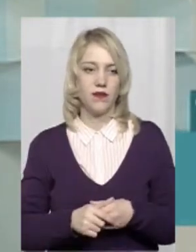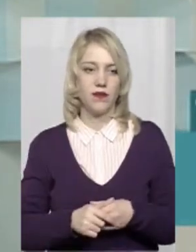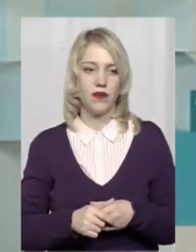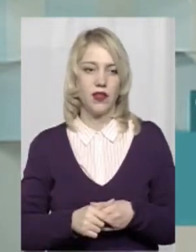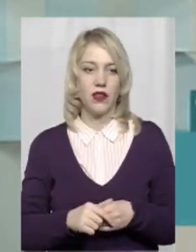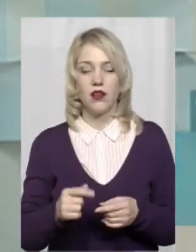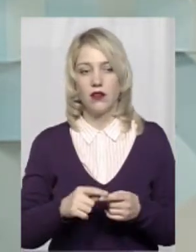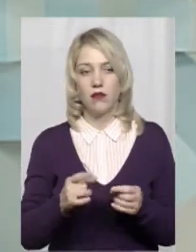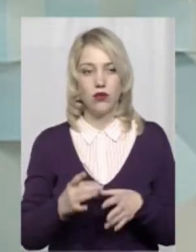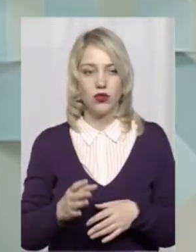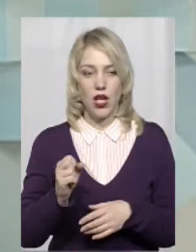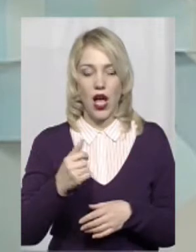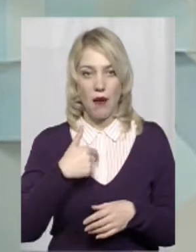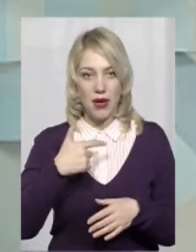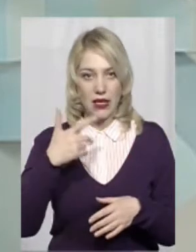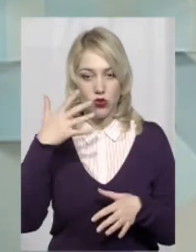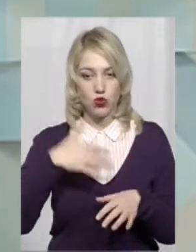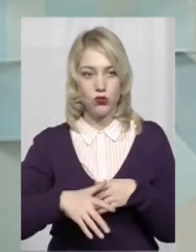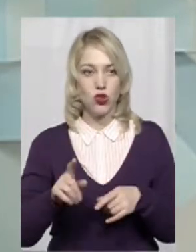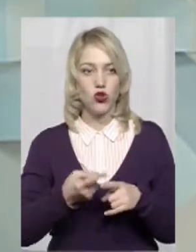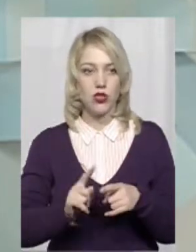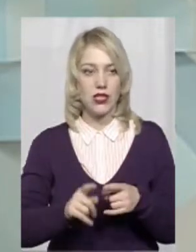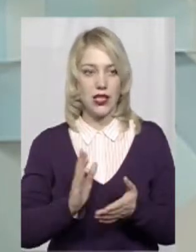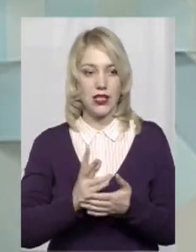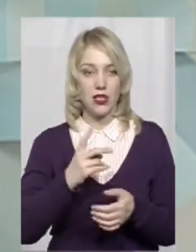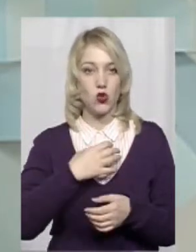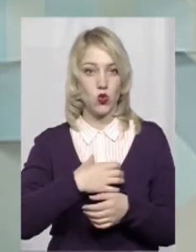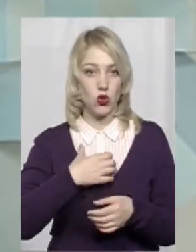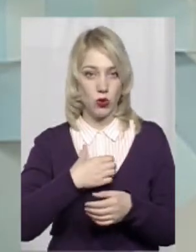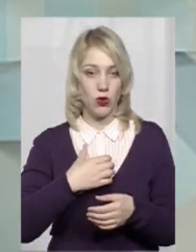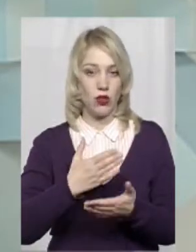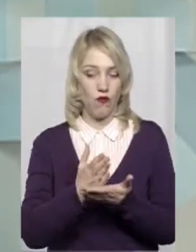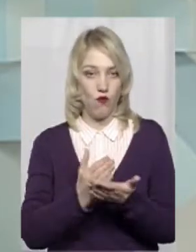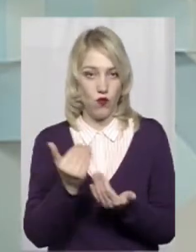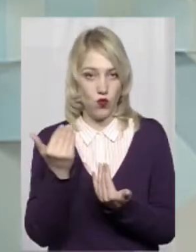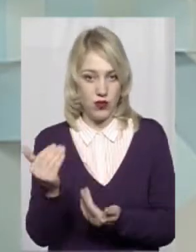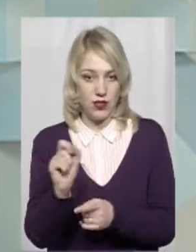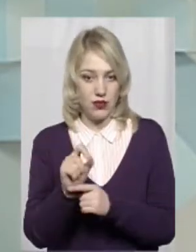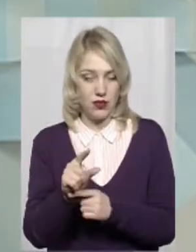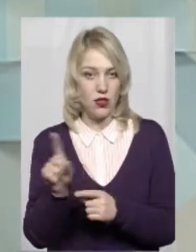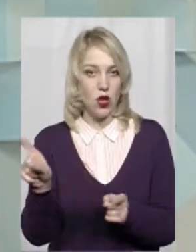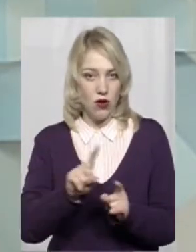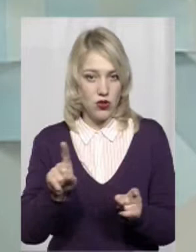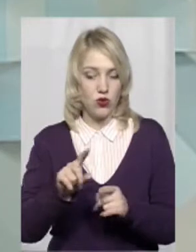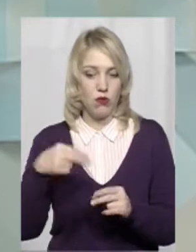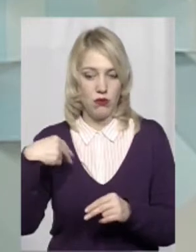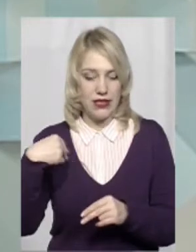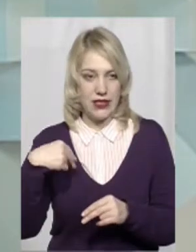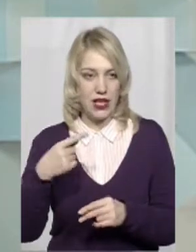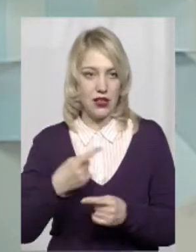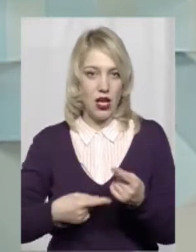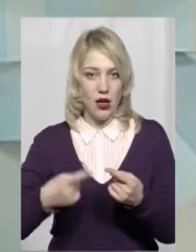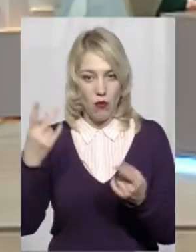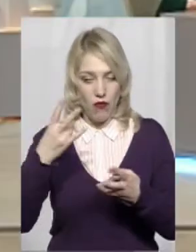Це все дуже просто. Насправді, хоча ми розуміємо, що це якраз і є одна з основних функцій президента, ці зовнішні виклики, і президент